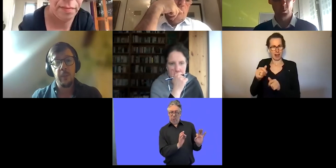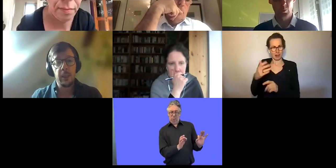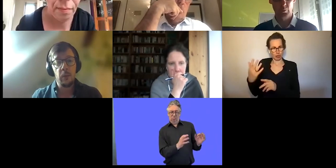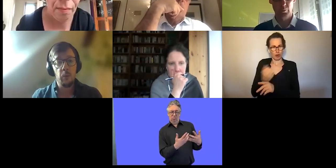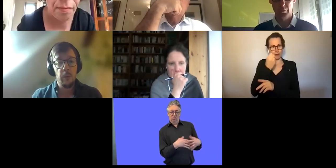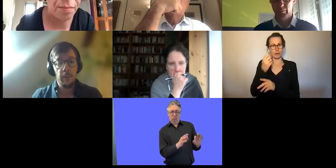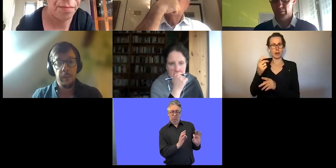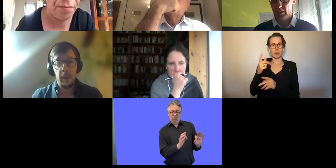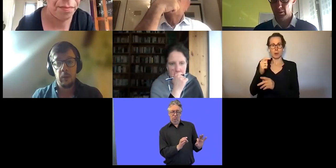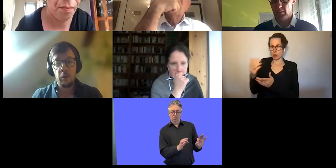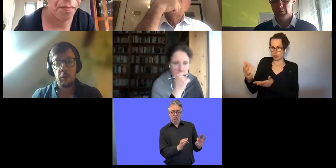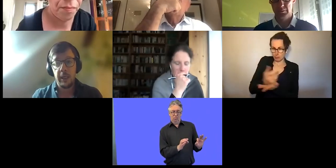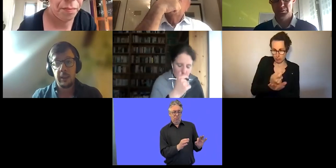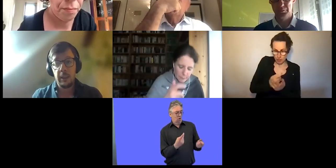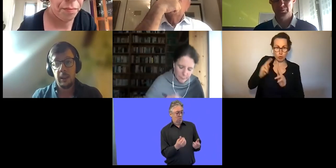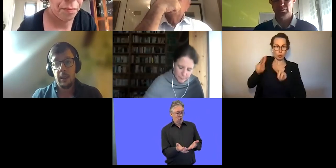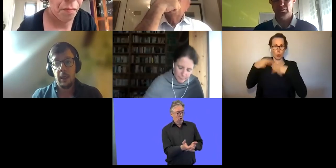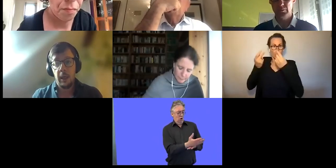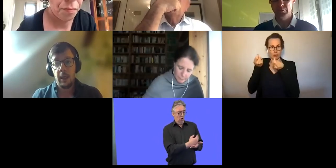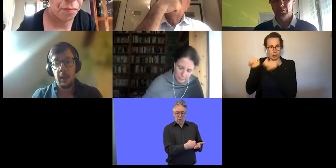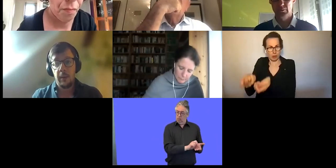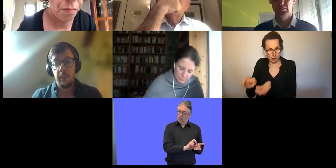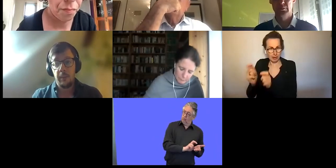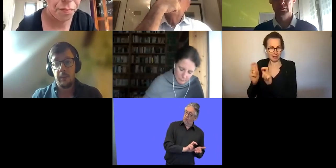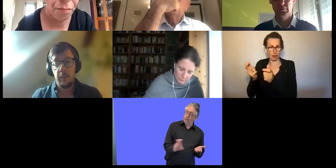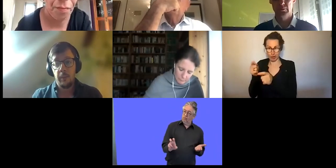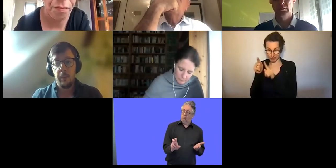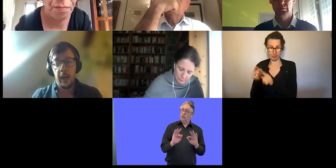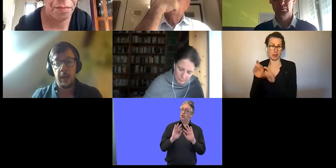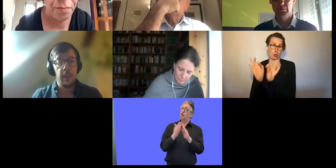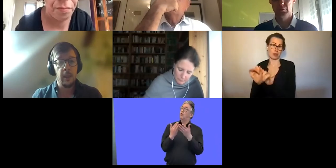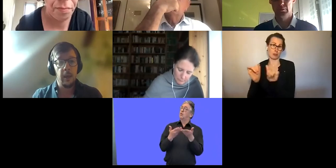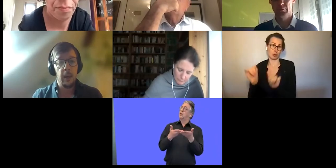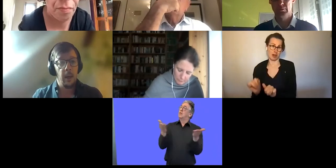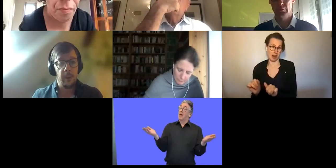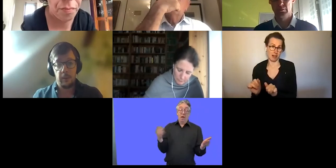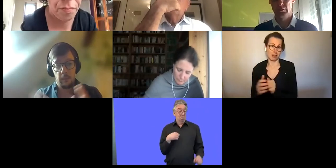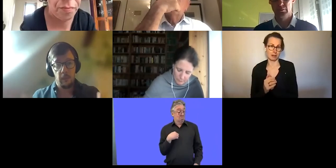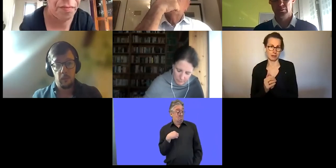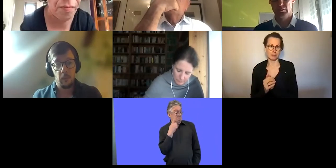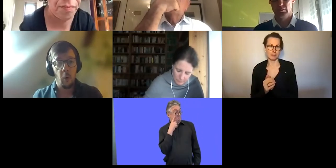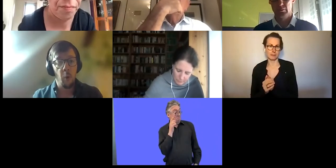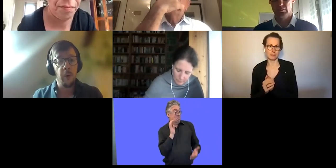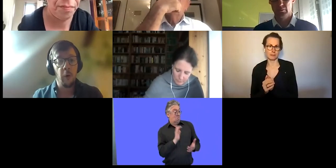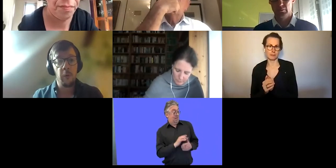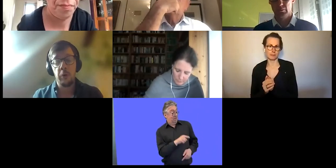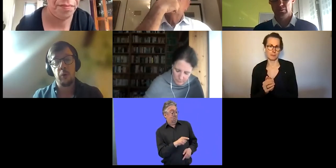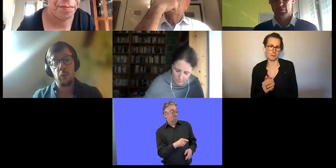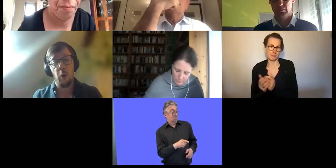für die Sozialwirtschaft, aus denen hervorgeht, wie man entsprechend auch in die Gesellschaft in dieser Hinsicht investieren kann.